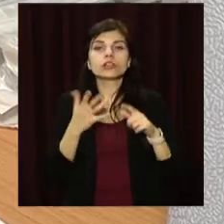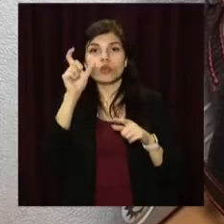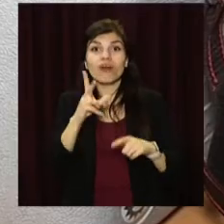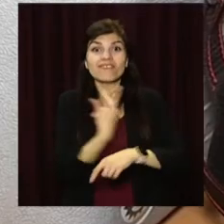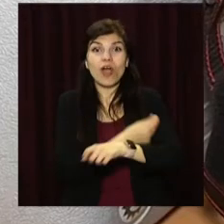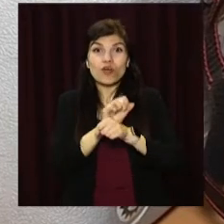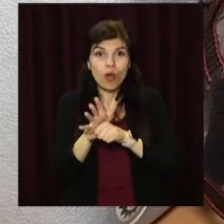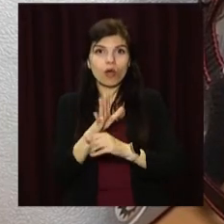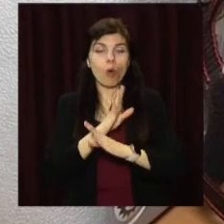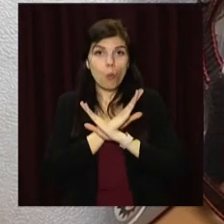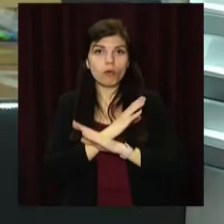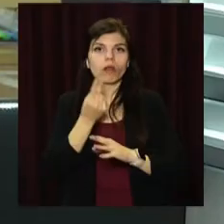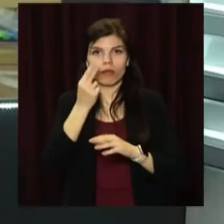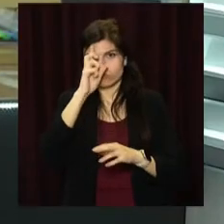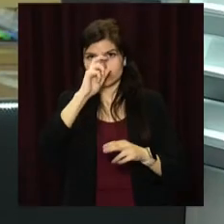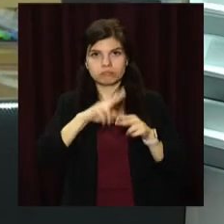вакцинації.